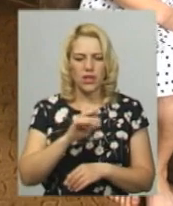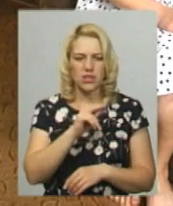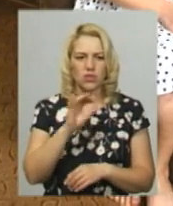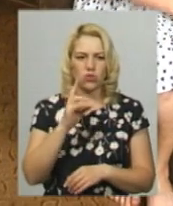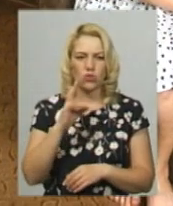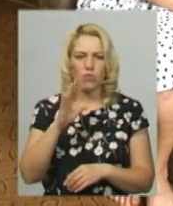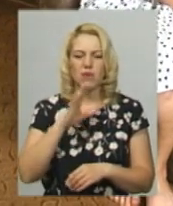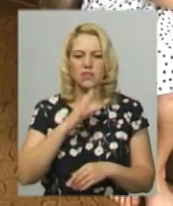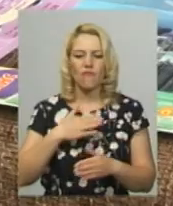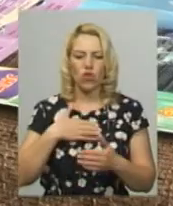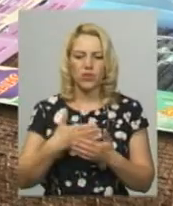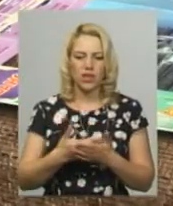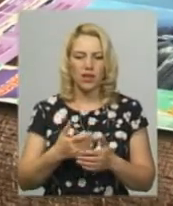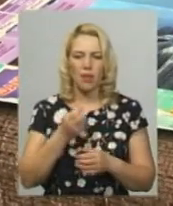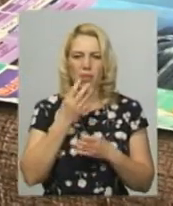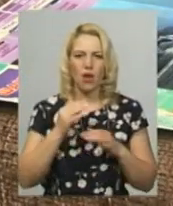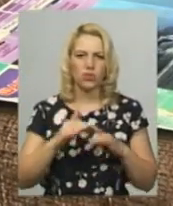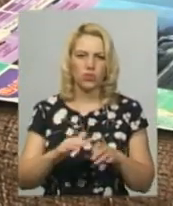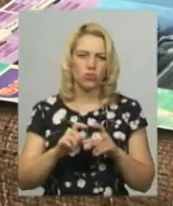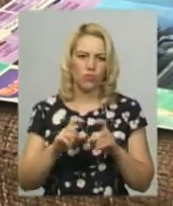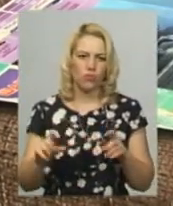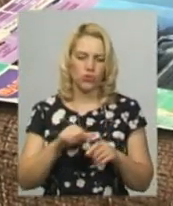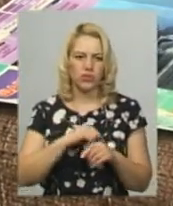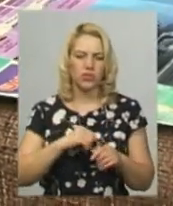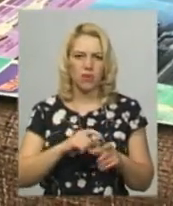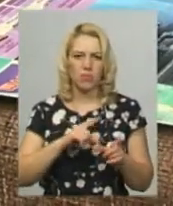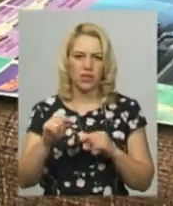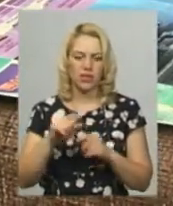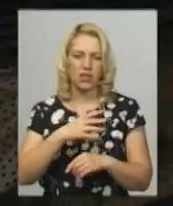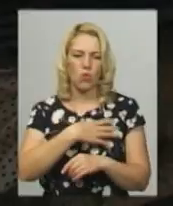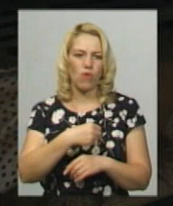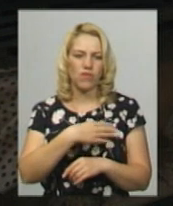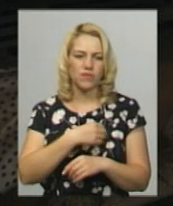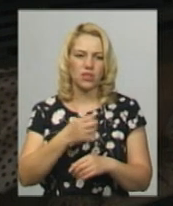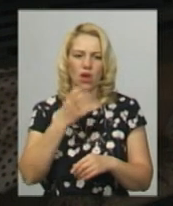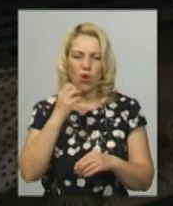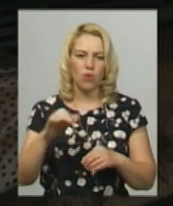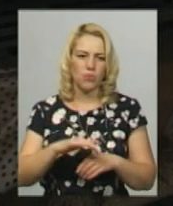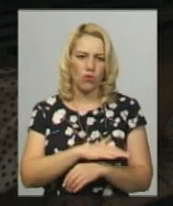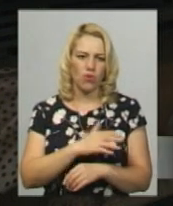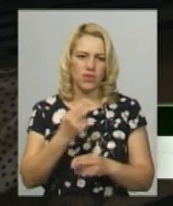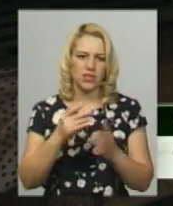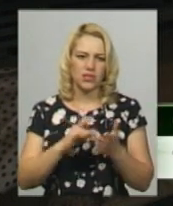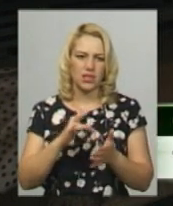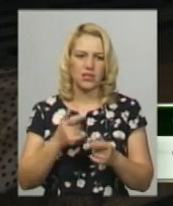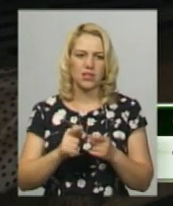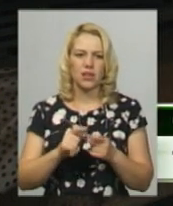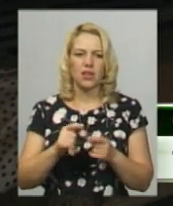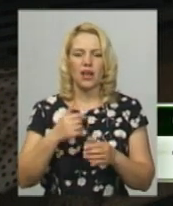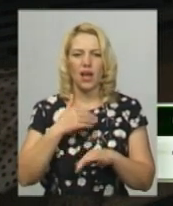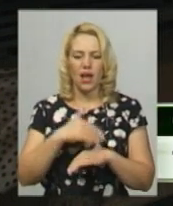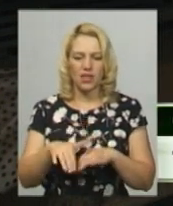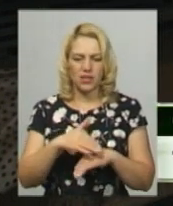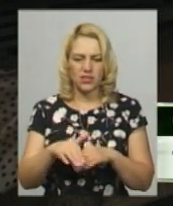благодійного фонду «Планета любові». Сама вона їздить з Денисом у Львівський опіковий центр. Знайшли адрес в той опіковий центр.